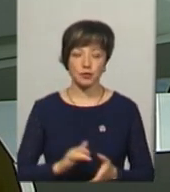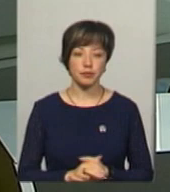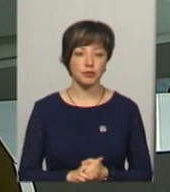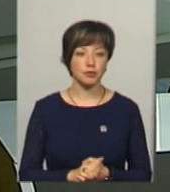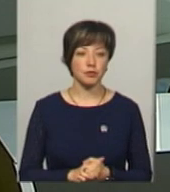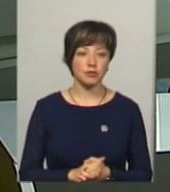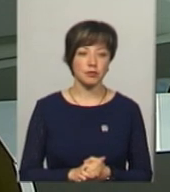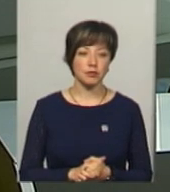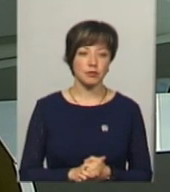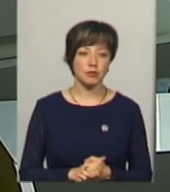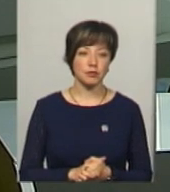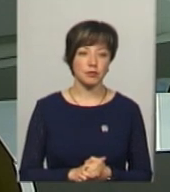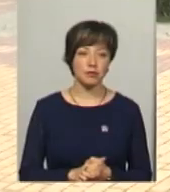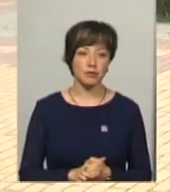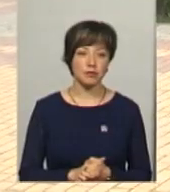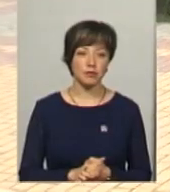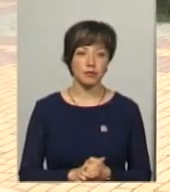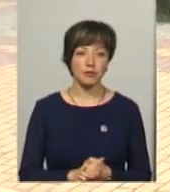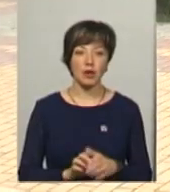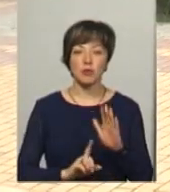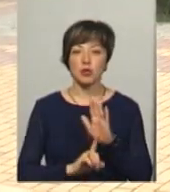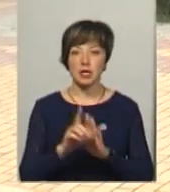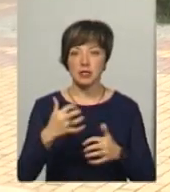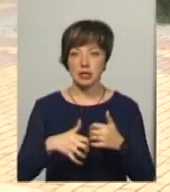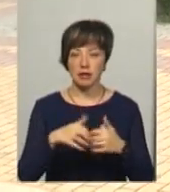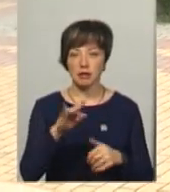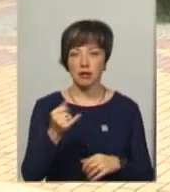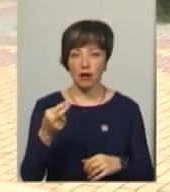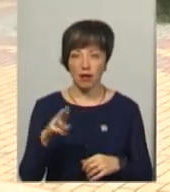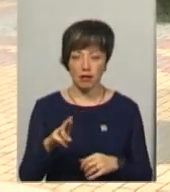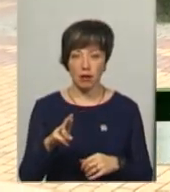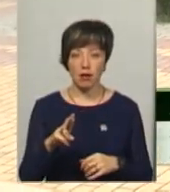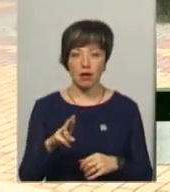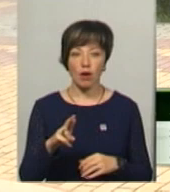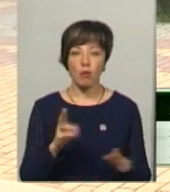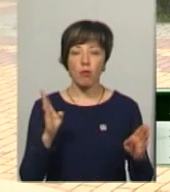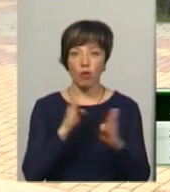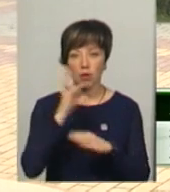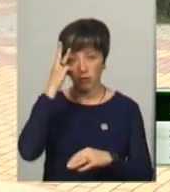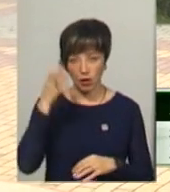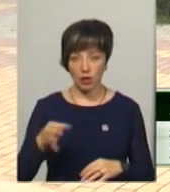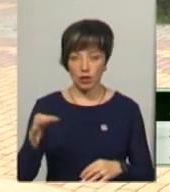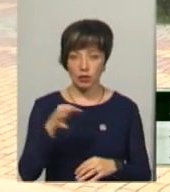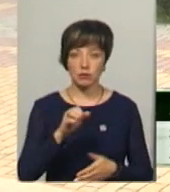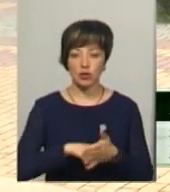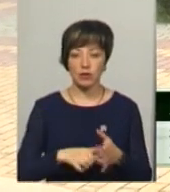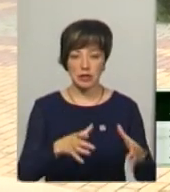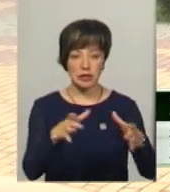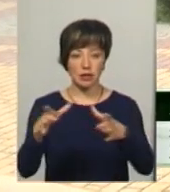Люся Ковалишина. Починаючи з середини травня погоди Хмельниччини обумовлював висотний циклон, який